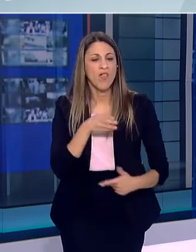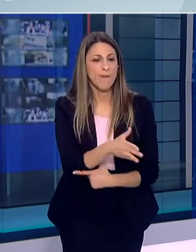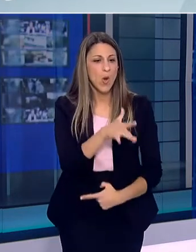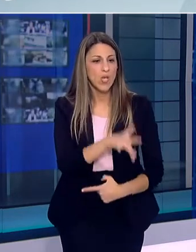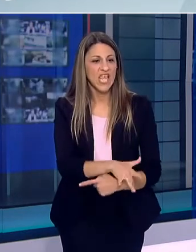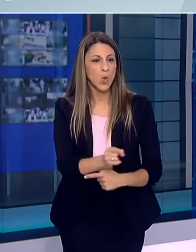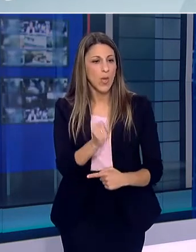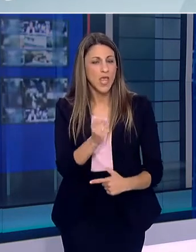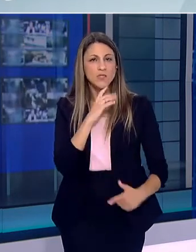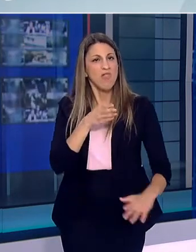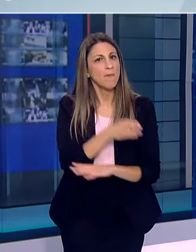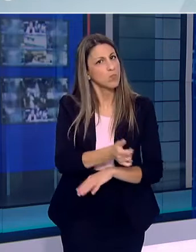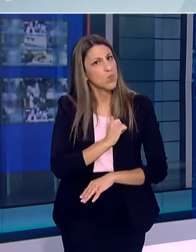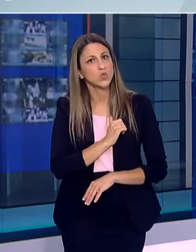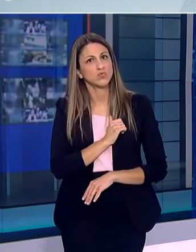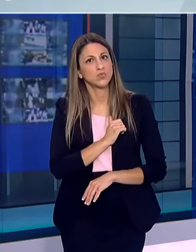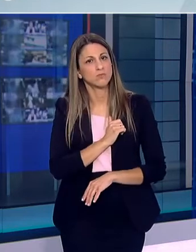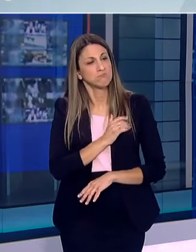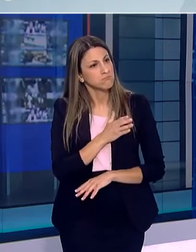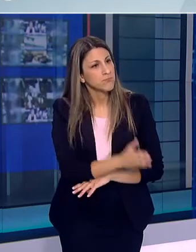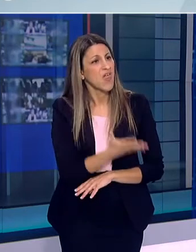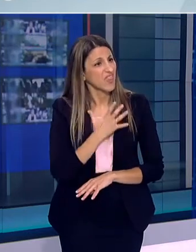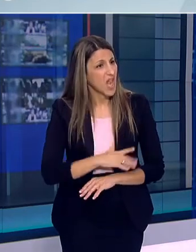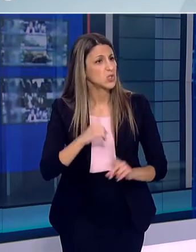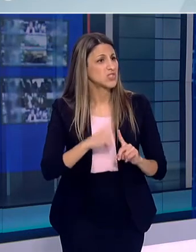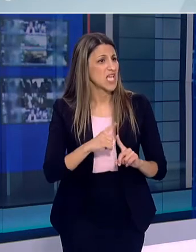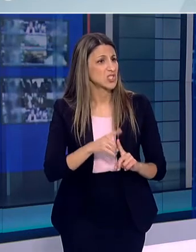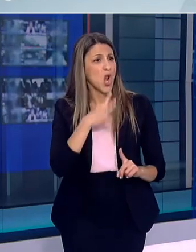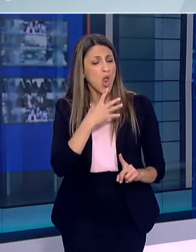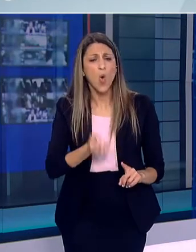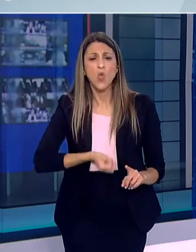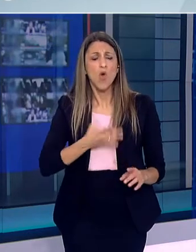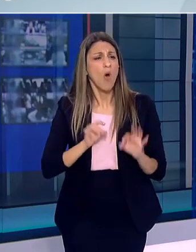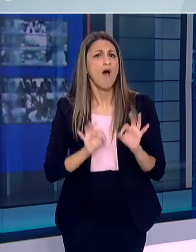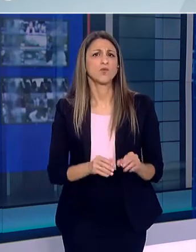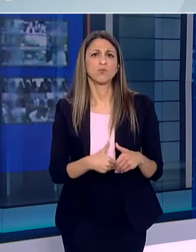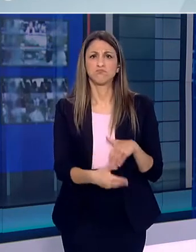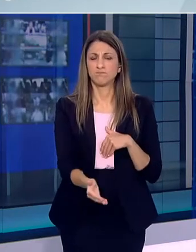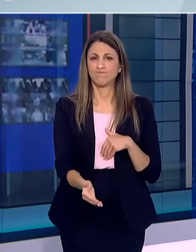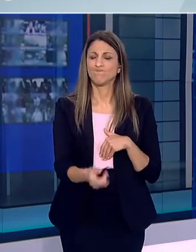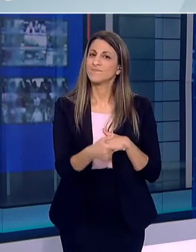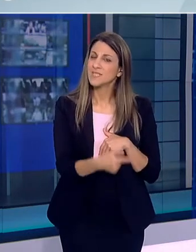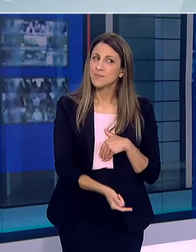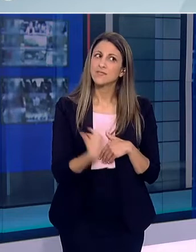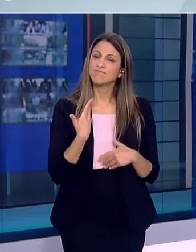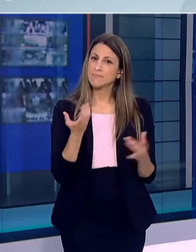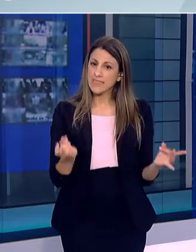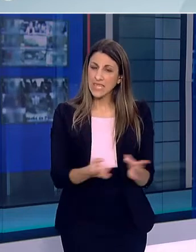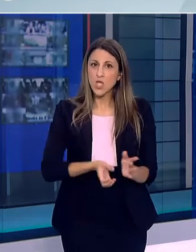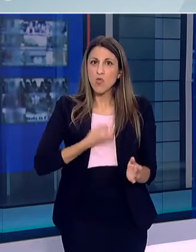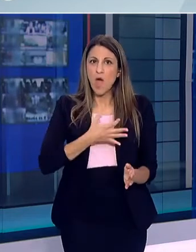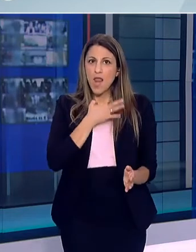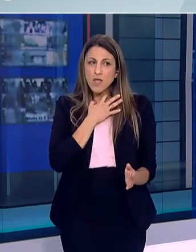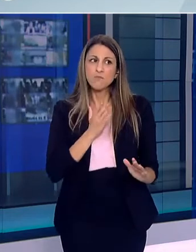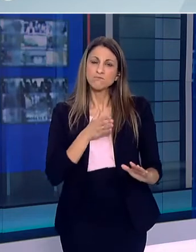μονάδα του ΕΟΔΗ να πηγαίνει να ελεγχθεί Αυτό θα μου άρεσε σαν μια ευκαιρία αναζήτης βοήθειας και κάτι που να το